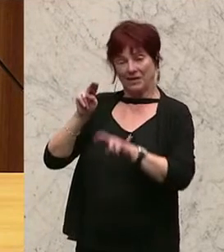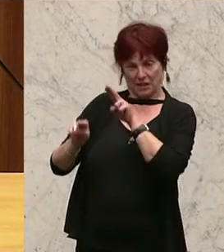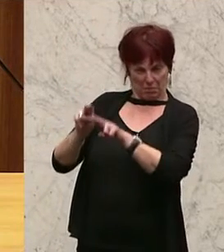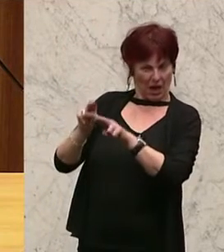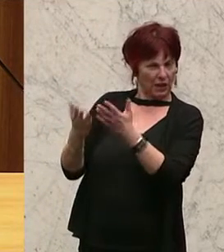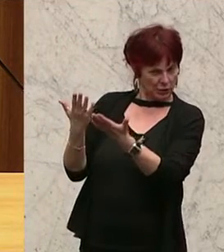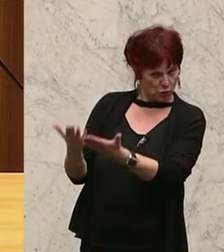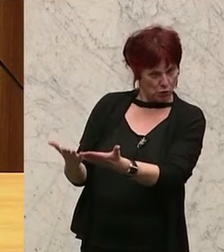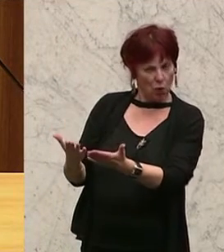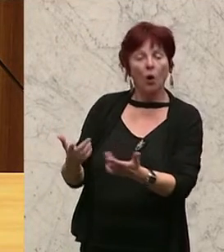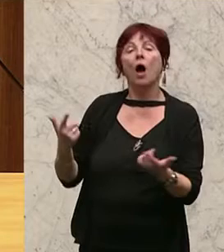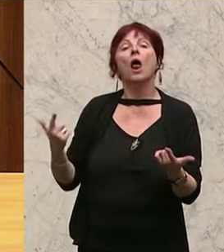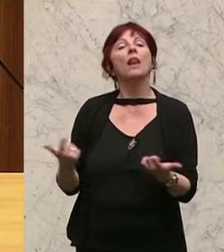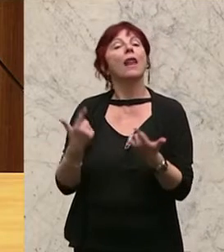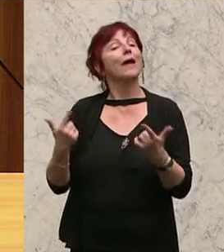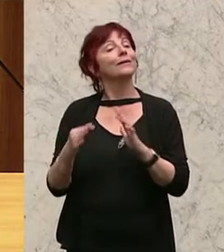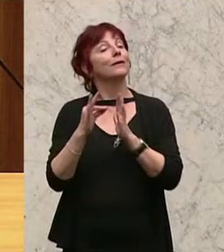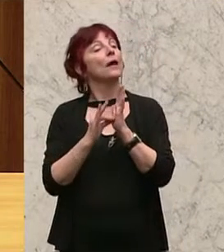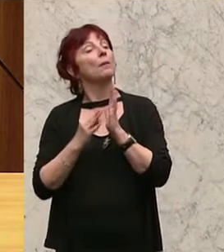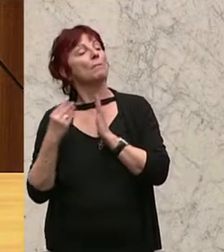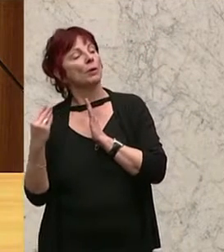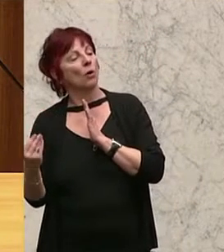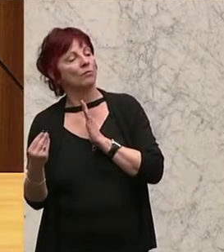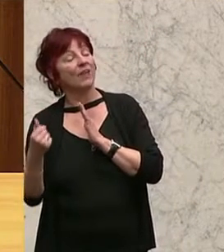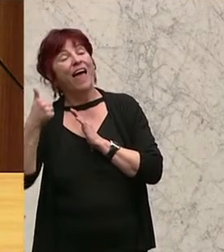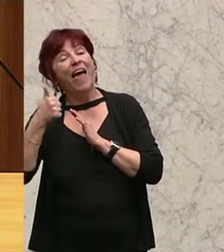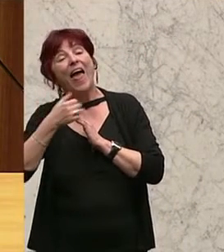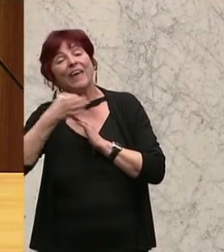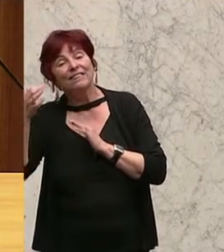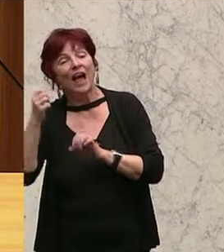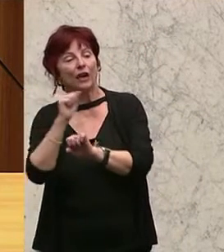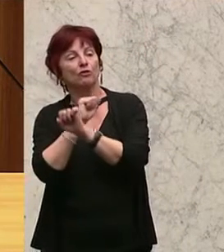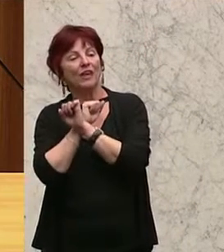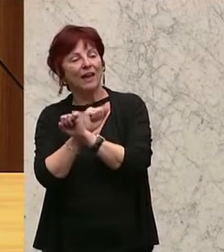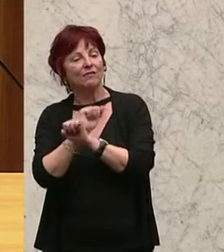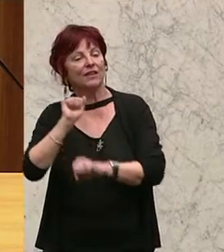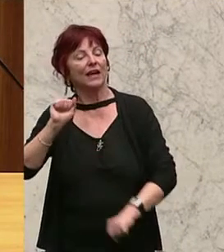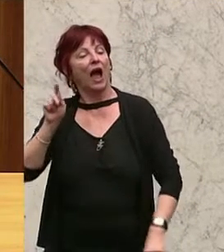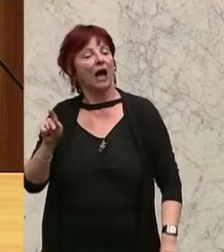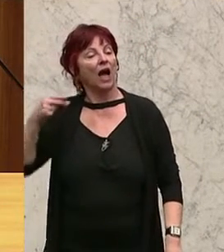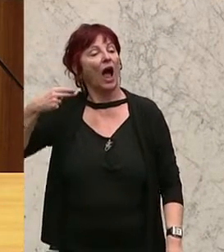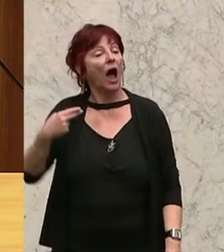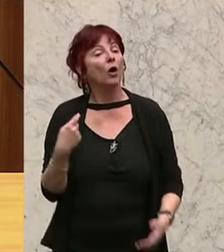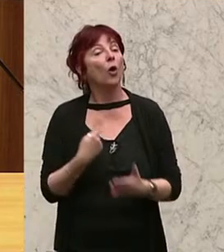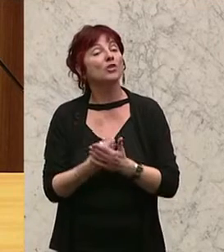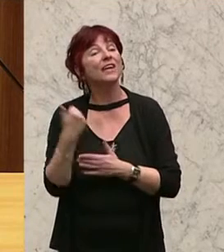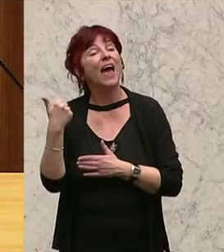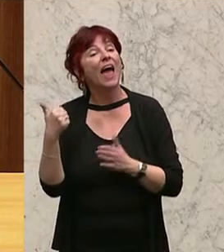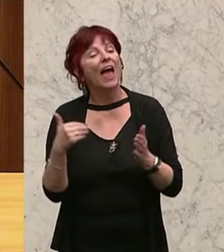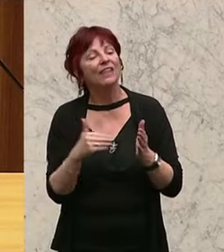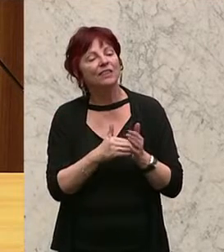so ist. Sie bekommen leichter Termine. Es kostet etwa ein Tag eines Häftlings im AKH nach diesem Satz 1